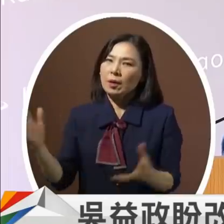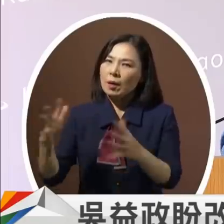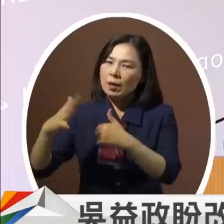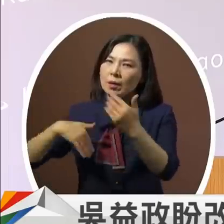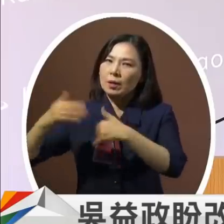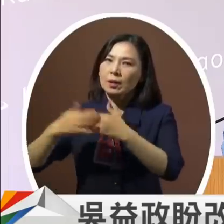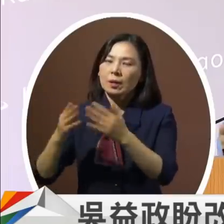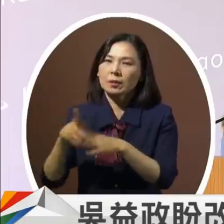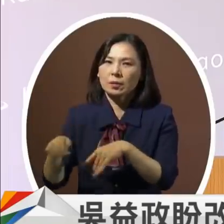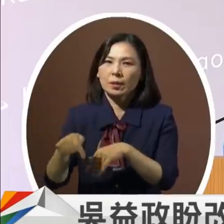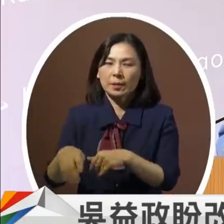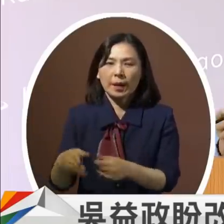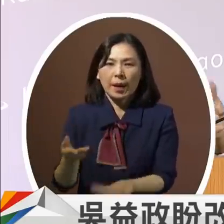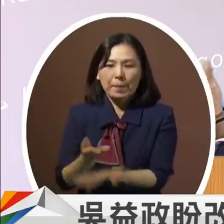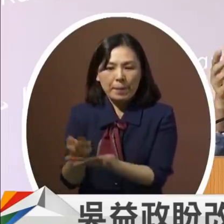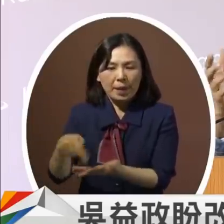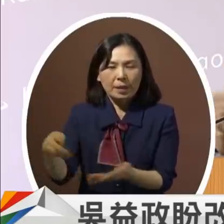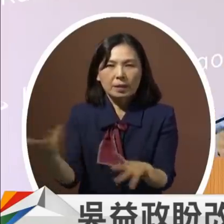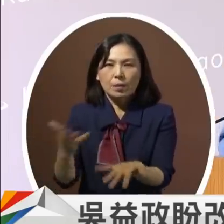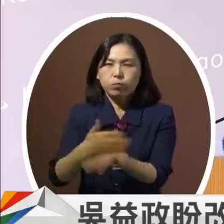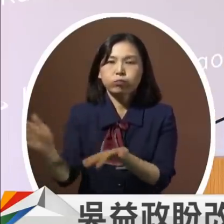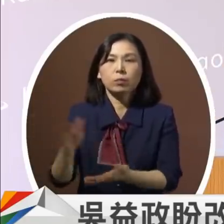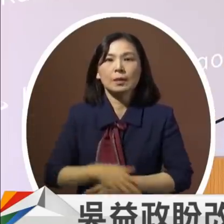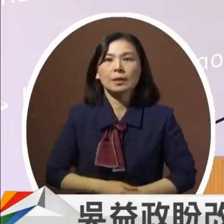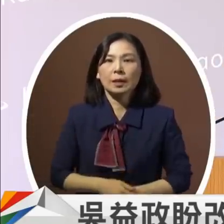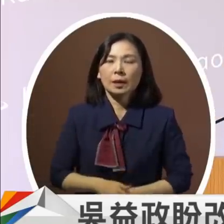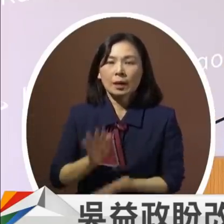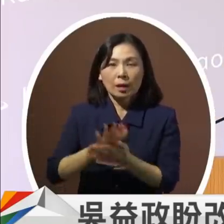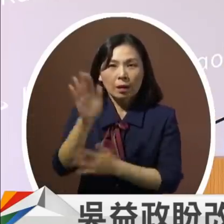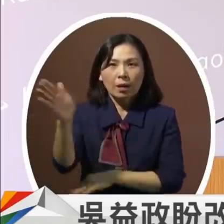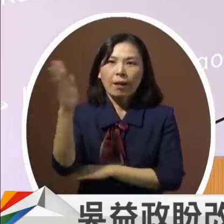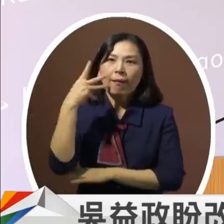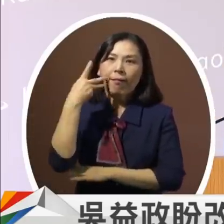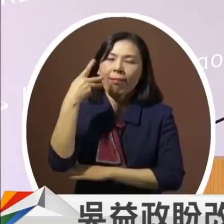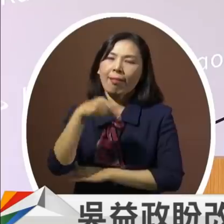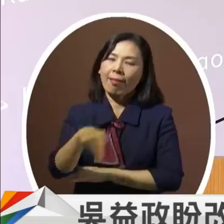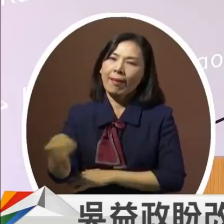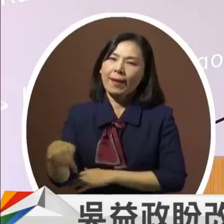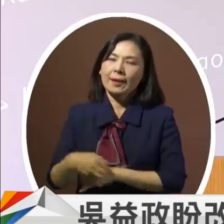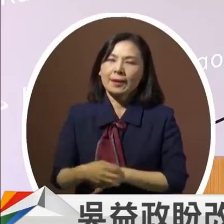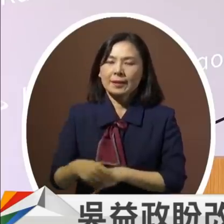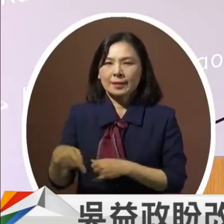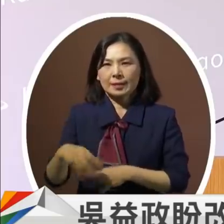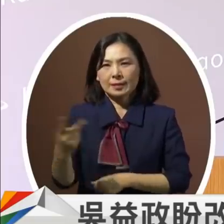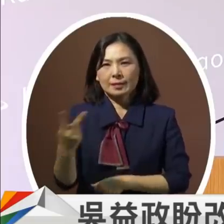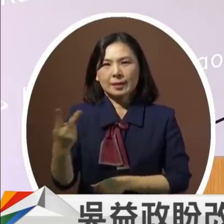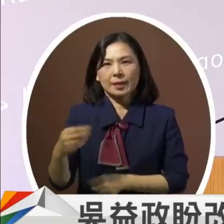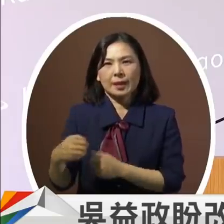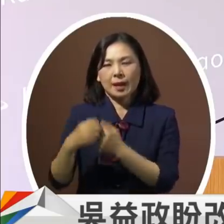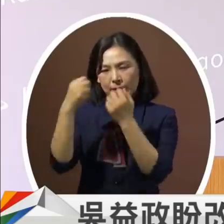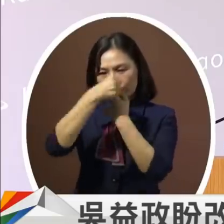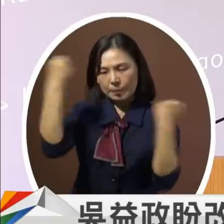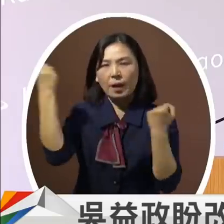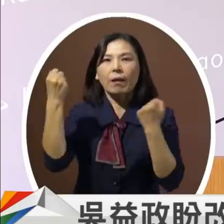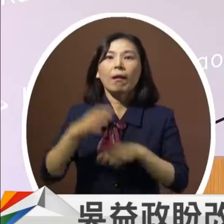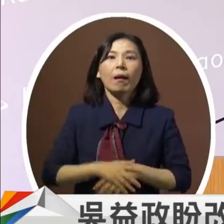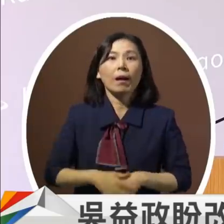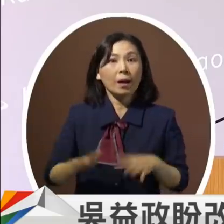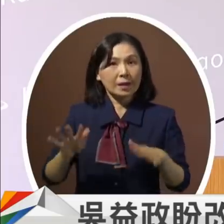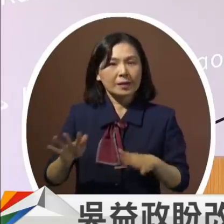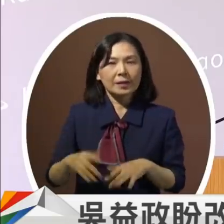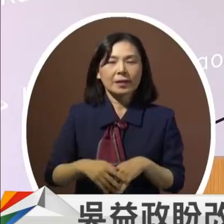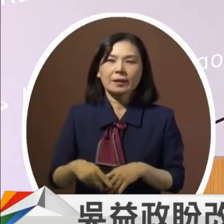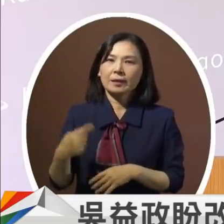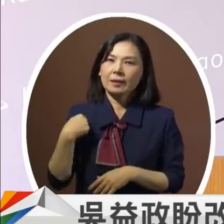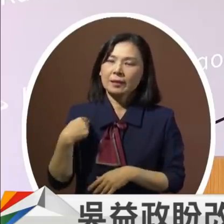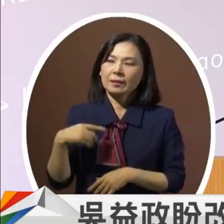后来因为政治参加不同政党两个说感情不好可以但今天他就接我以后疫症